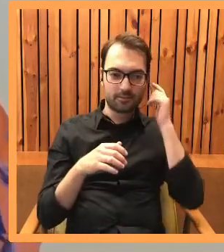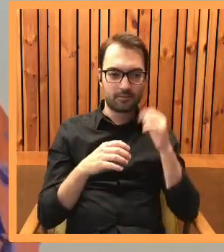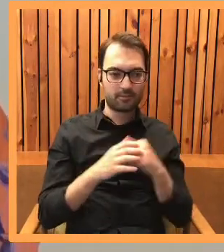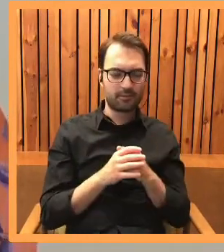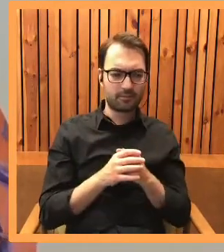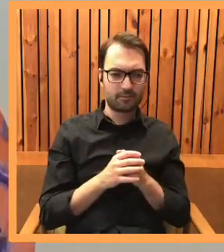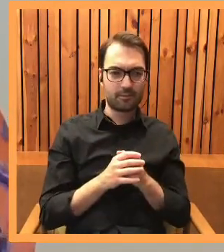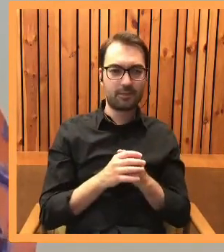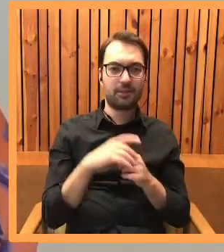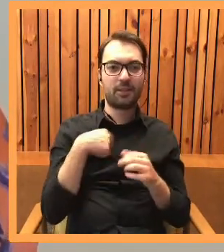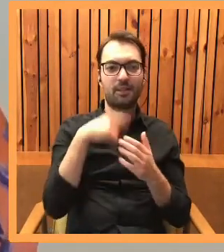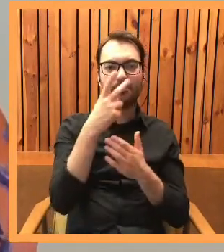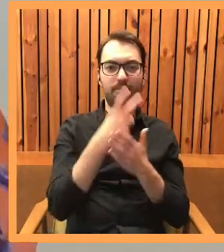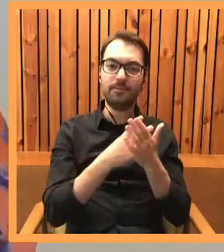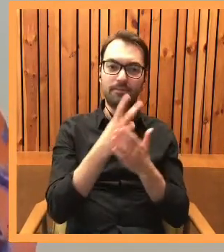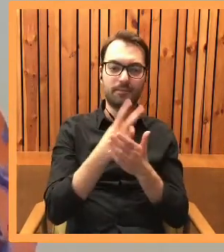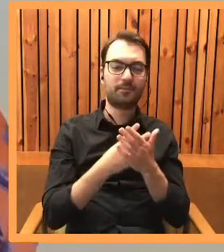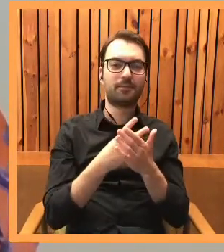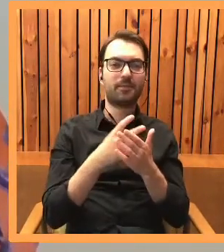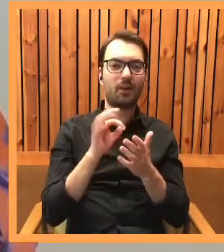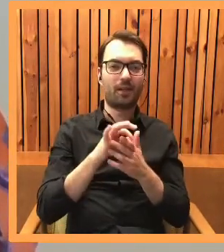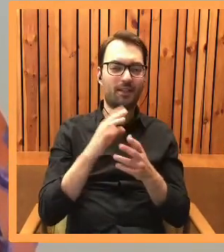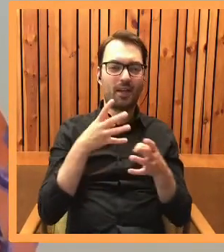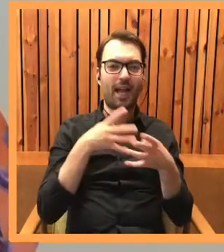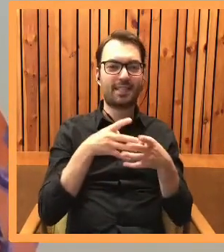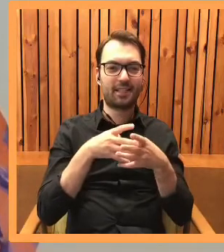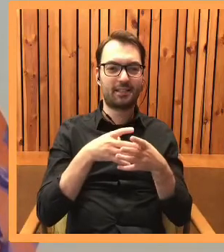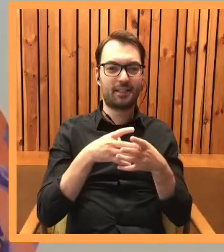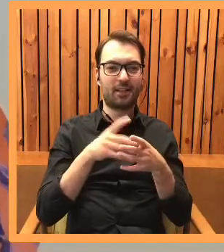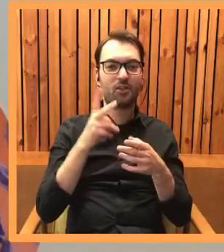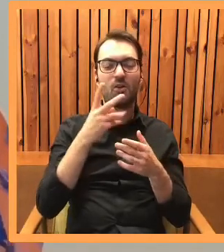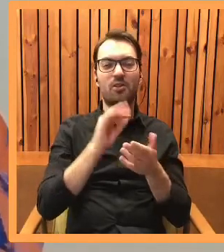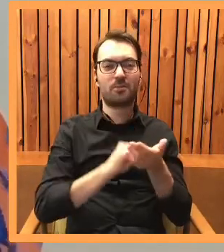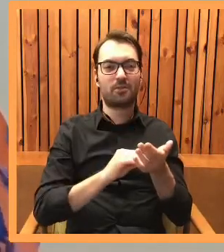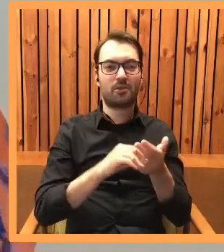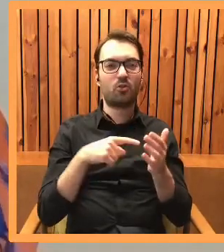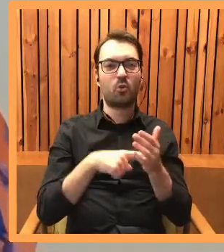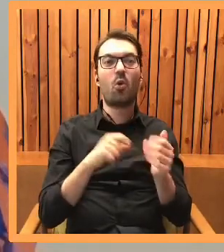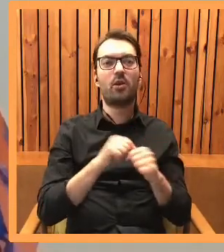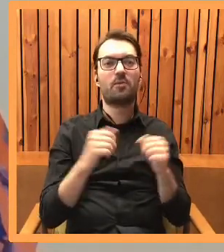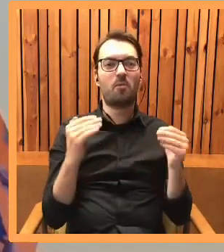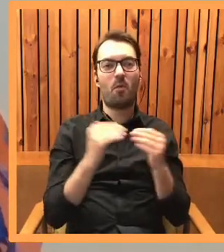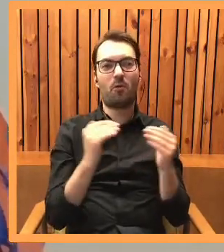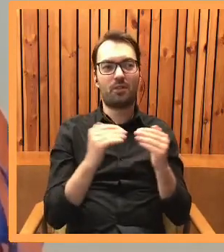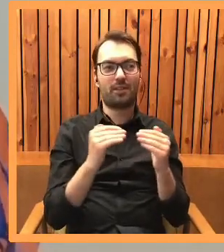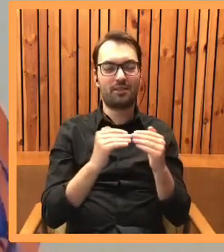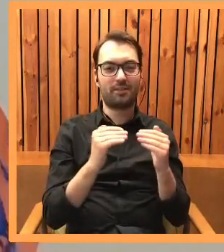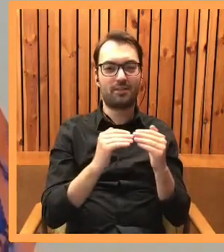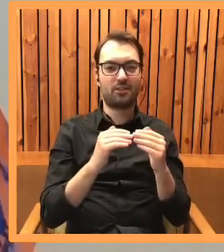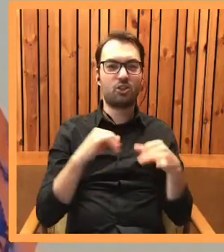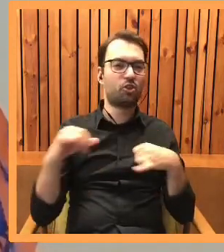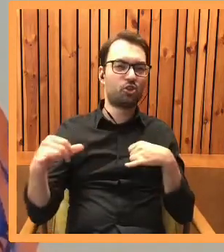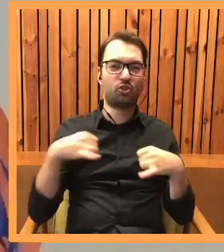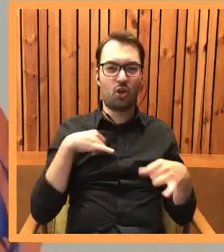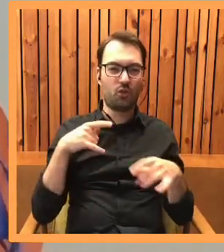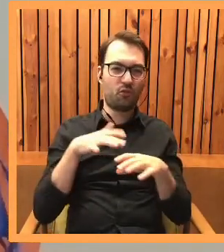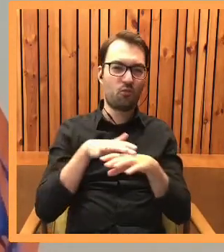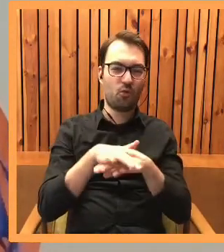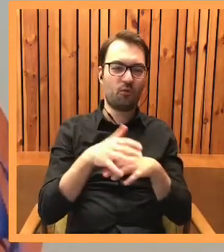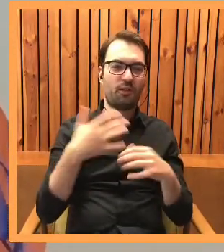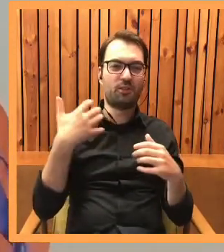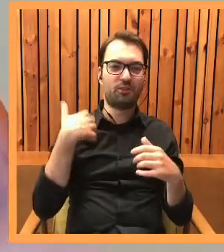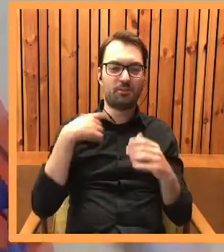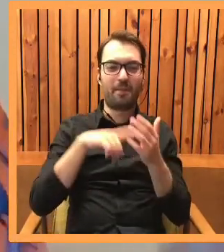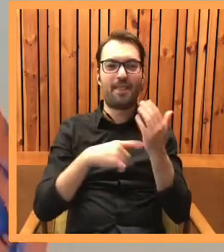I doczytałam się w pewnej recenzji, iż jest to jakby porównanie do tego, w jaki sposób rząd wpływa na życie